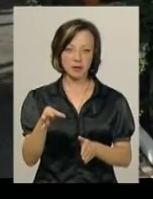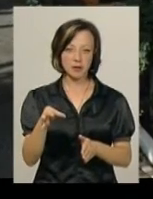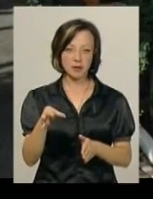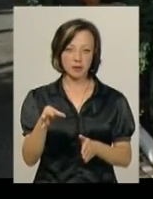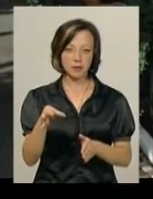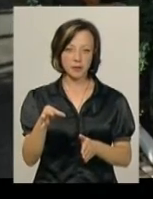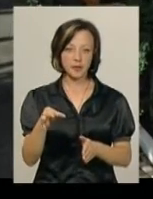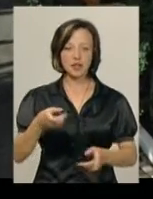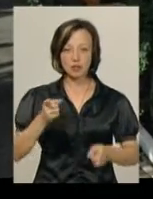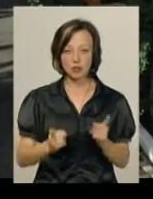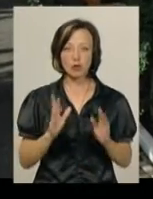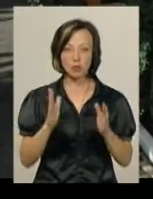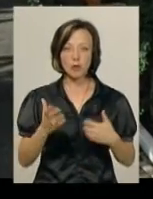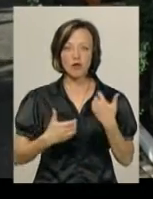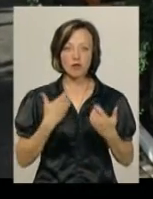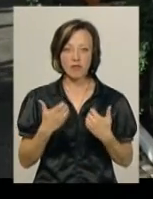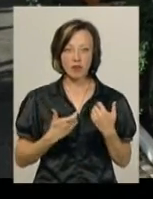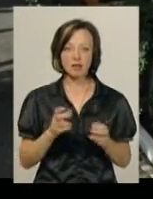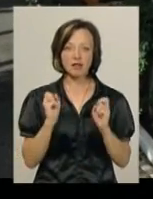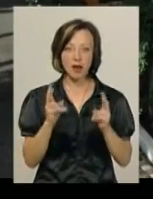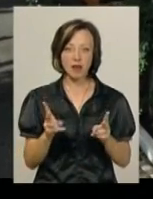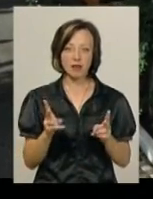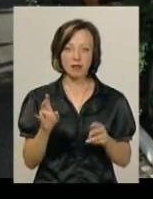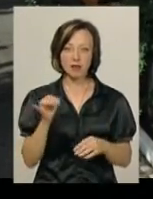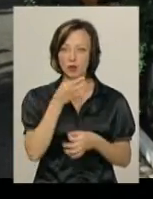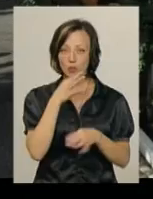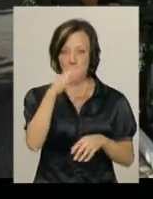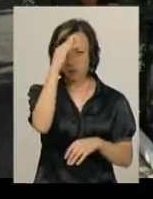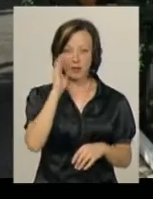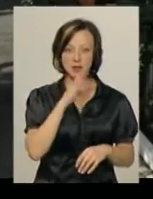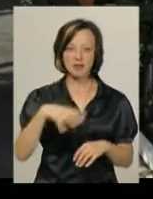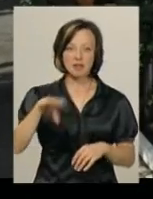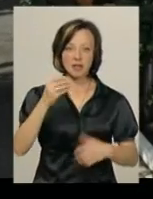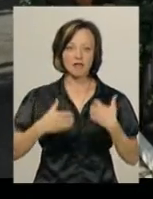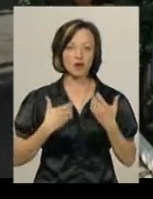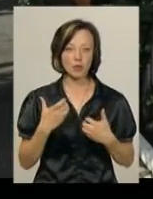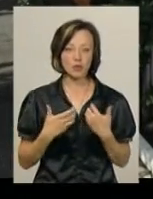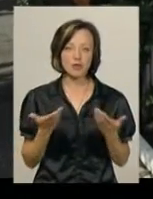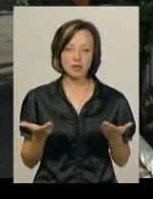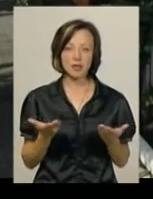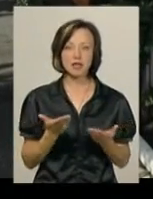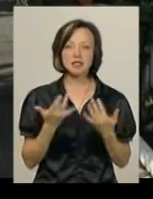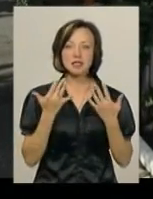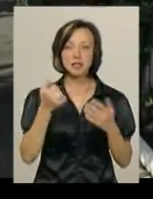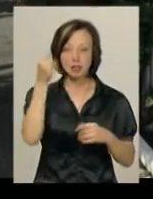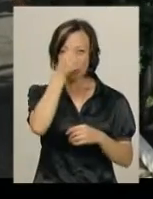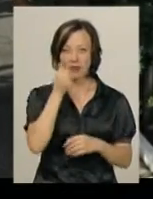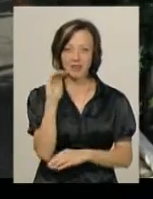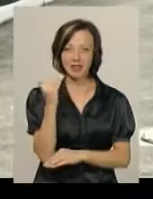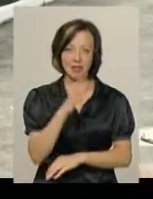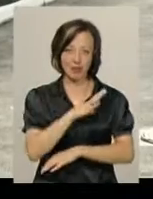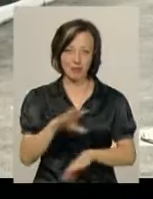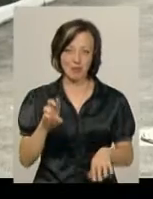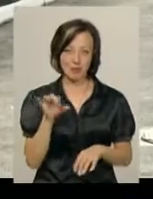звичайно, будемо хвилюватися, як любі батьки, всі хвилюються, скільки років в дитині не було.